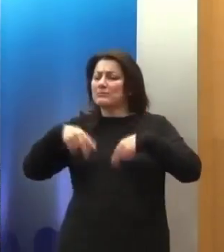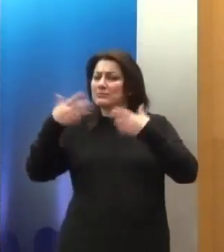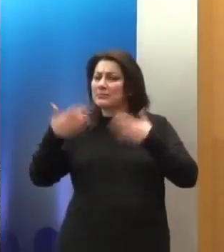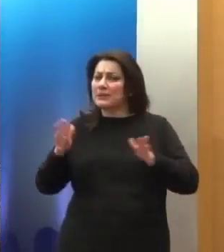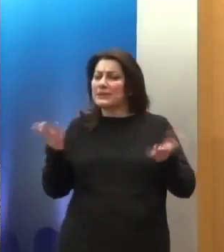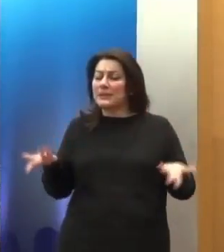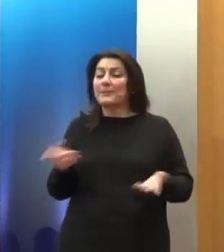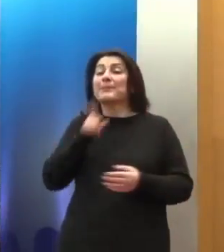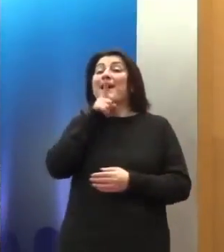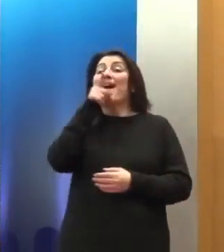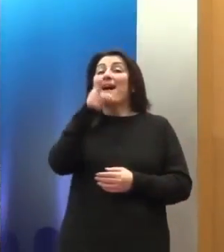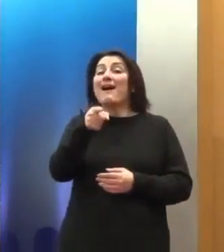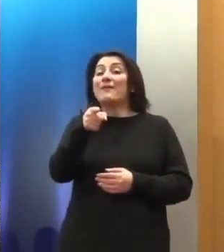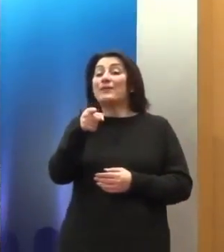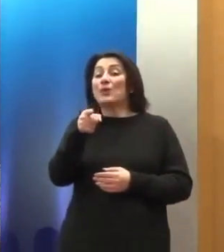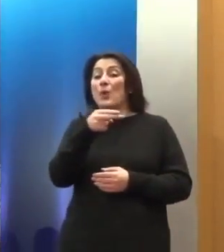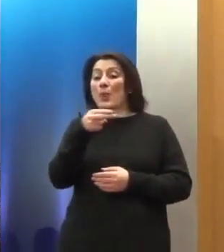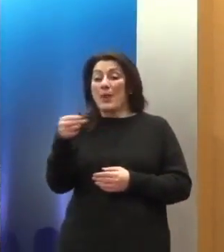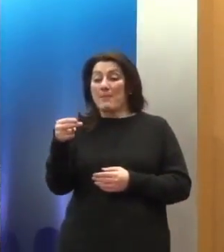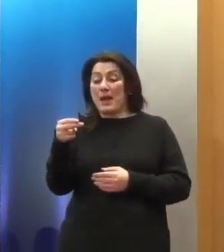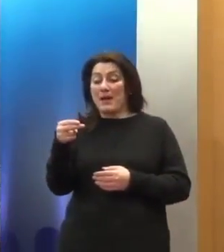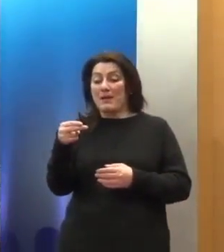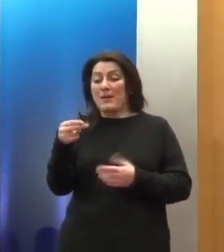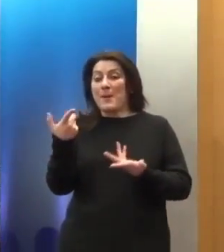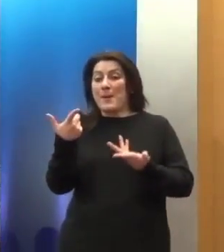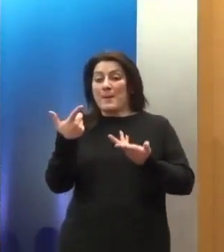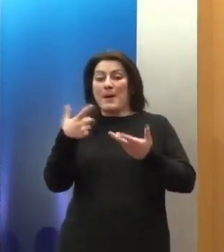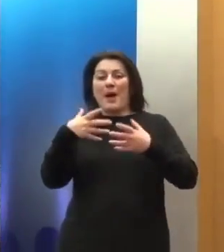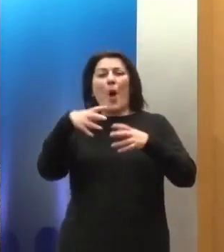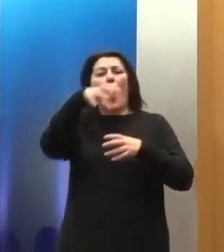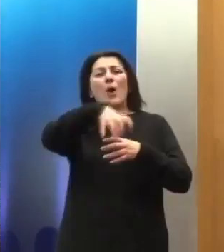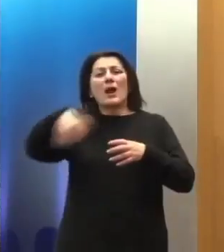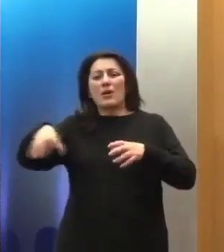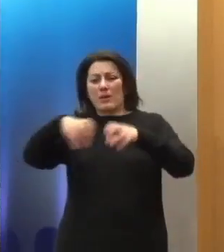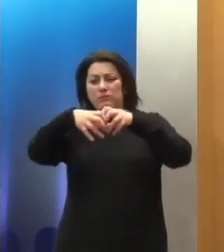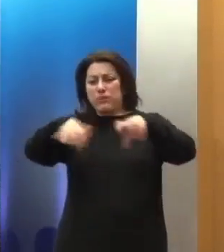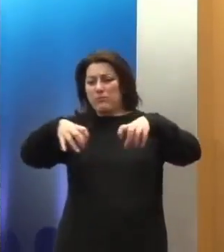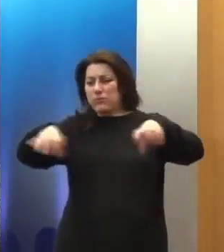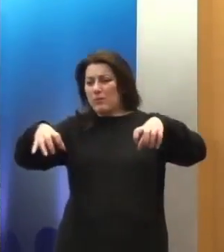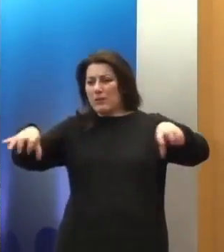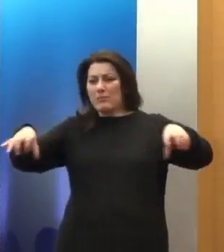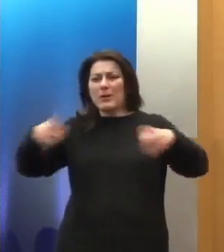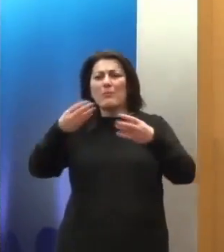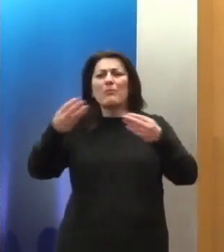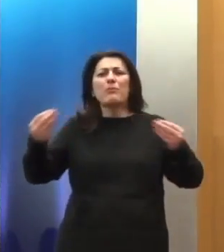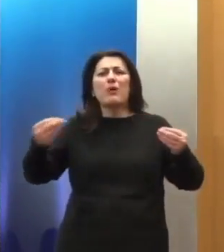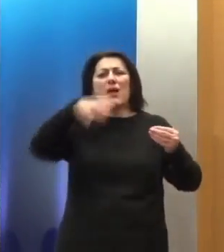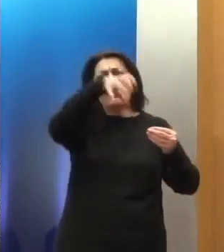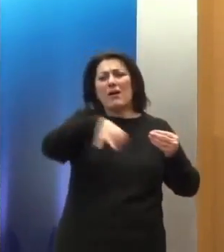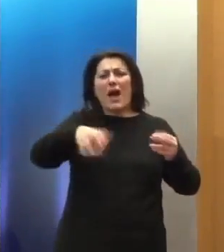αυτή η διάσπαση, η ύπαρξη πολλών οργάνων ελέγχου, σχεδόν εισάριθμων με